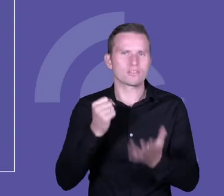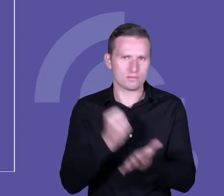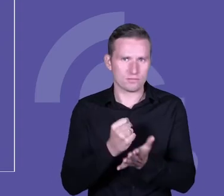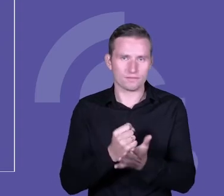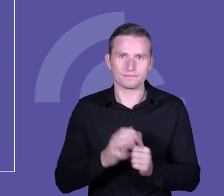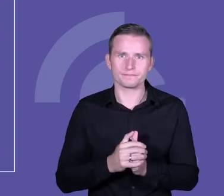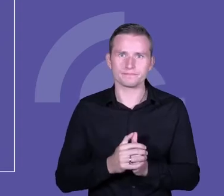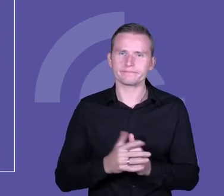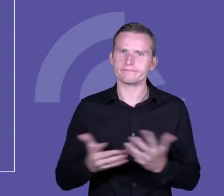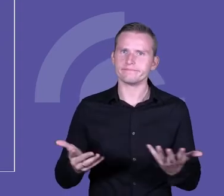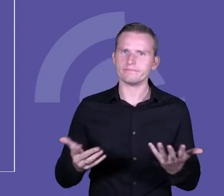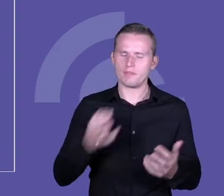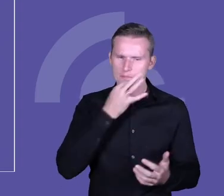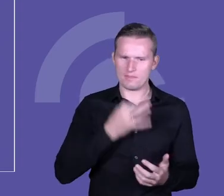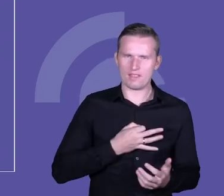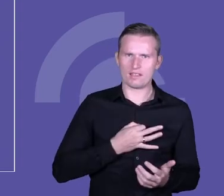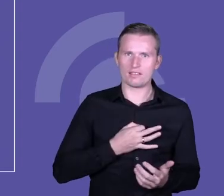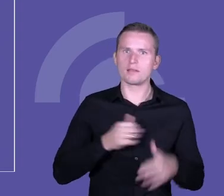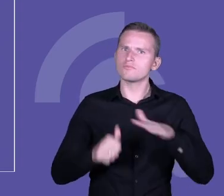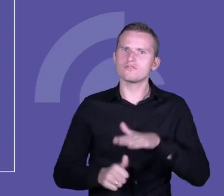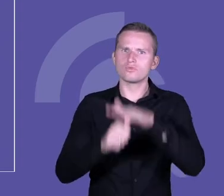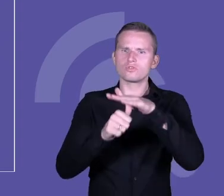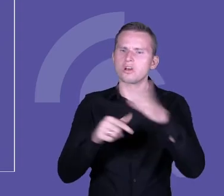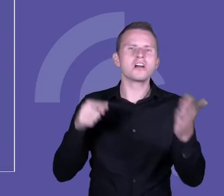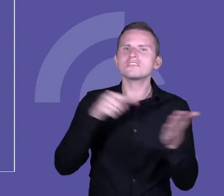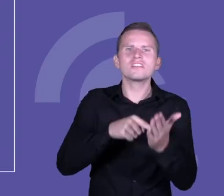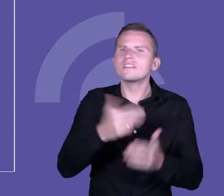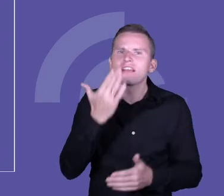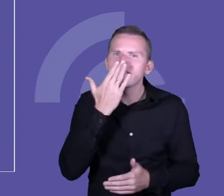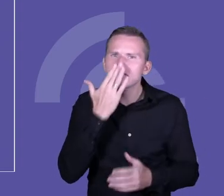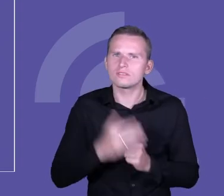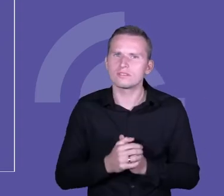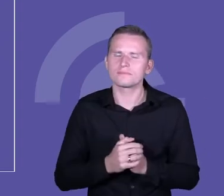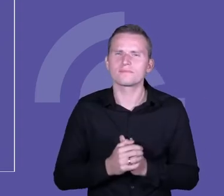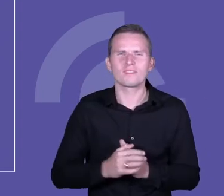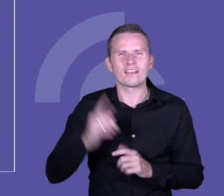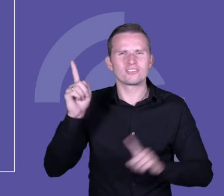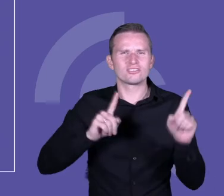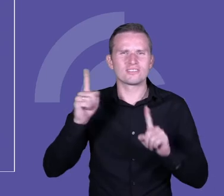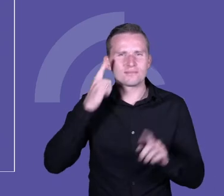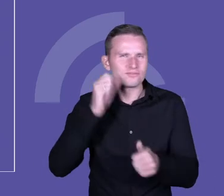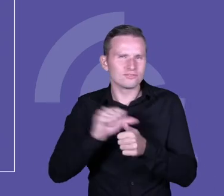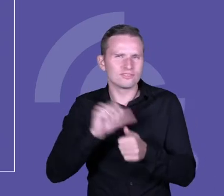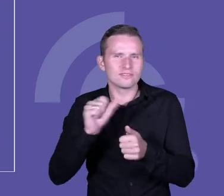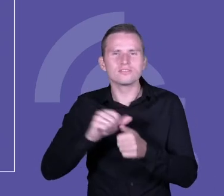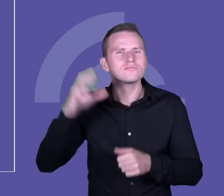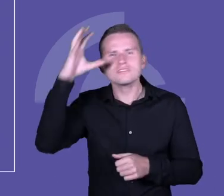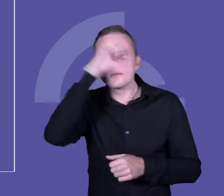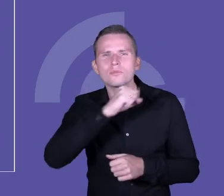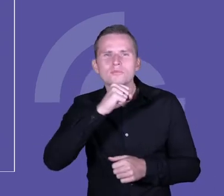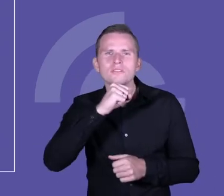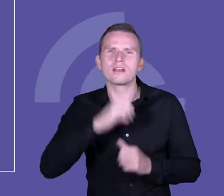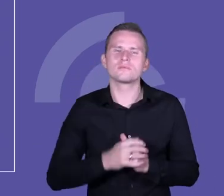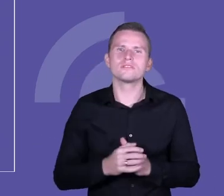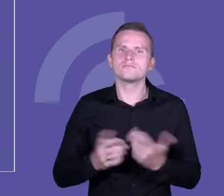no właśnie, co jest celem tego przywództwa edukacyjnego. Mam wrażenie, że często zapominamy, że celem przywództwa nie jest to